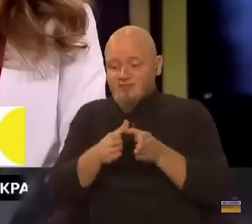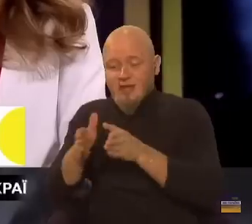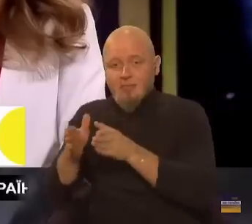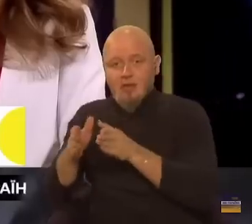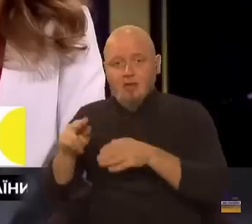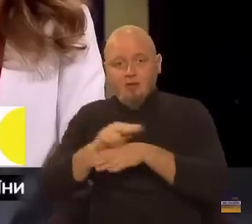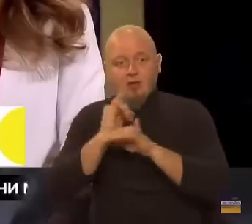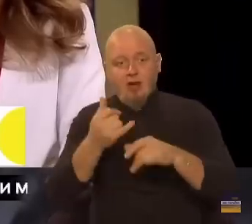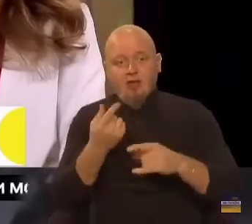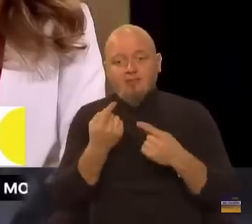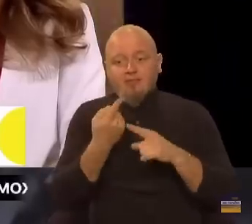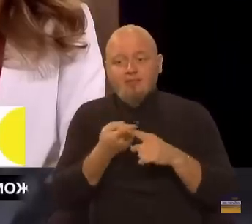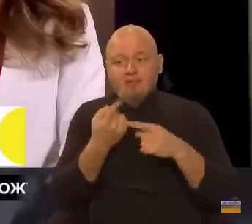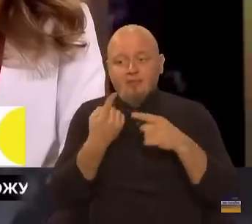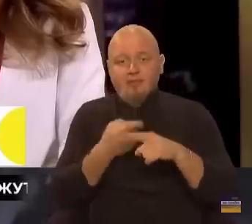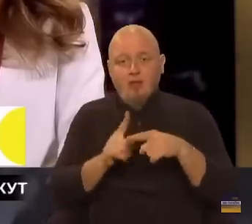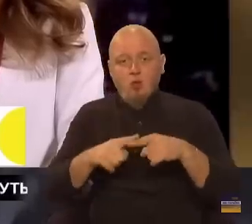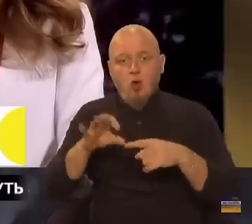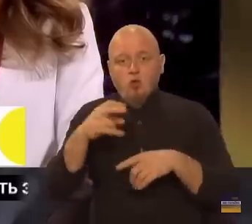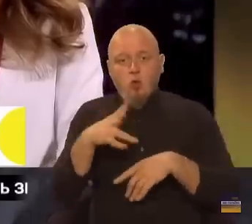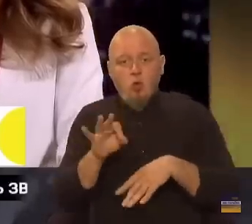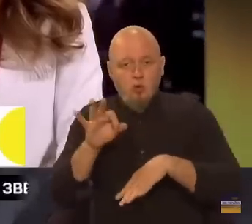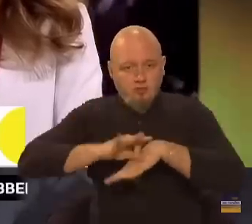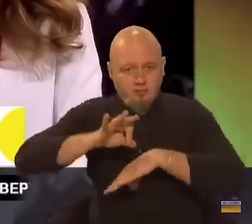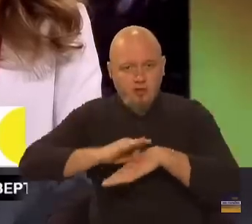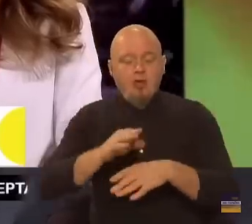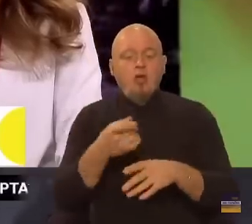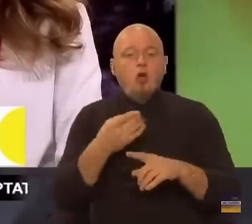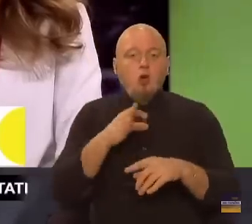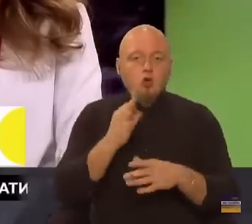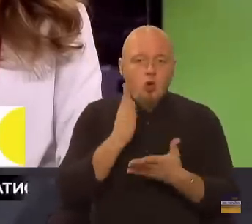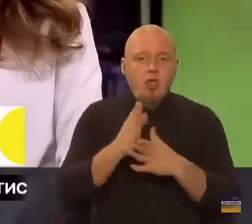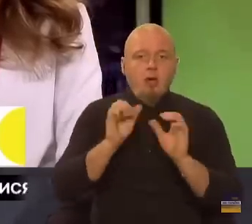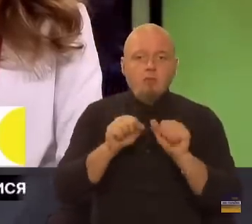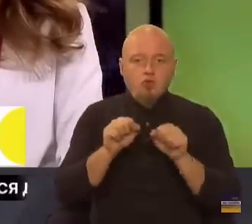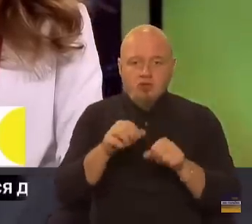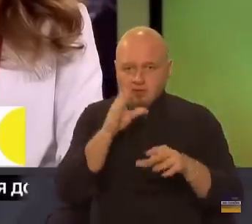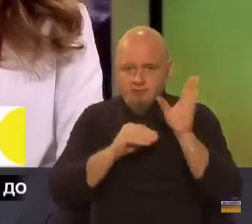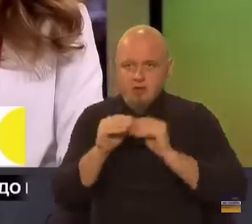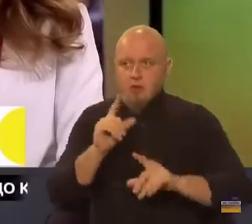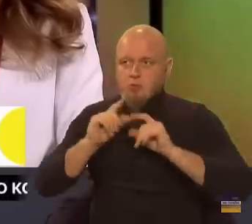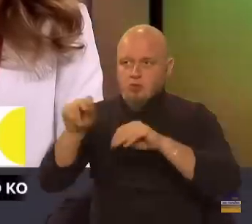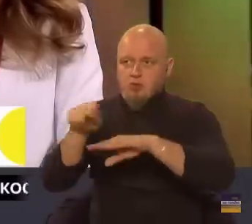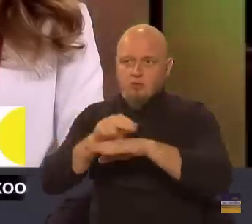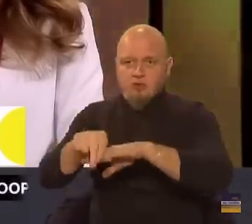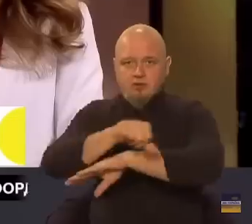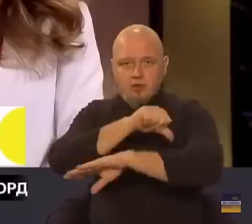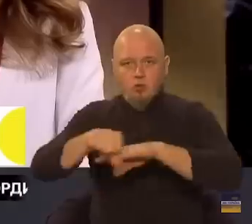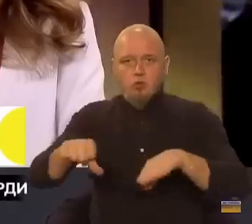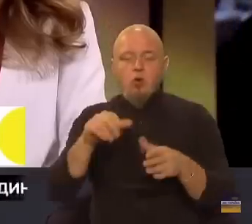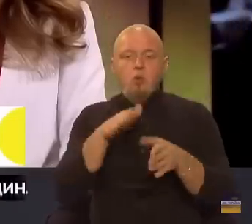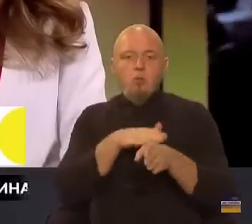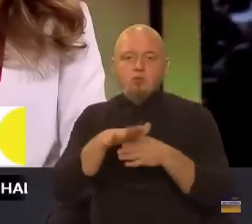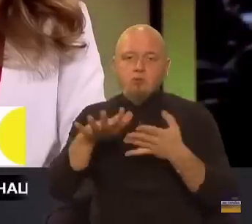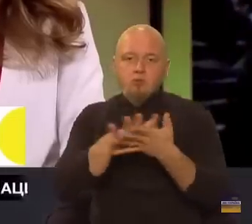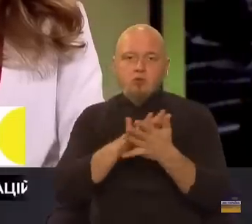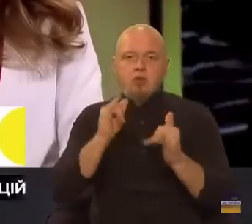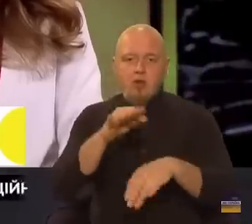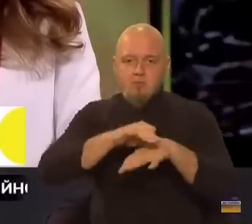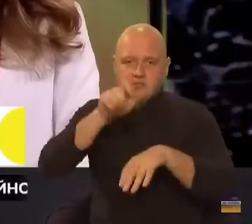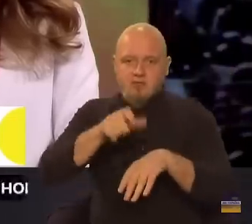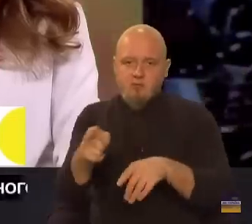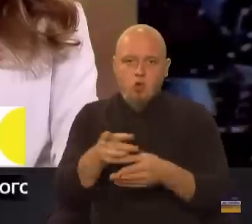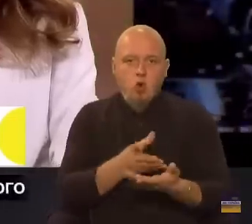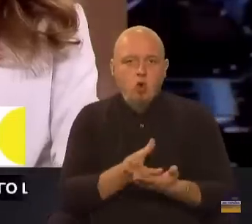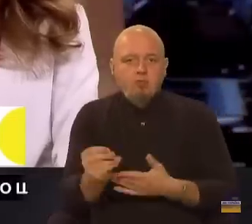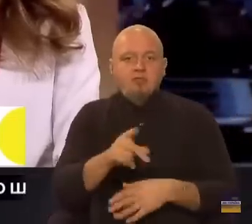для даної онкологічної патології, то є можливість поїхати на лікування за кордон, повністю безкоштовне для пацієнта. Воно